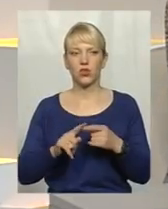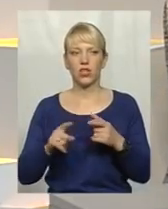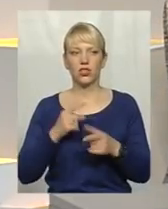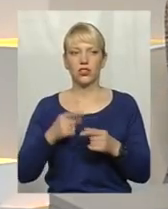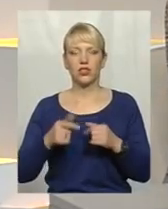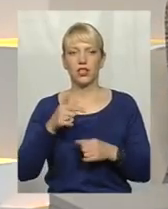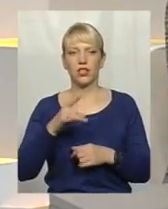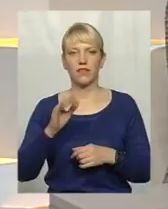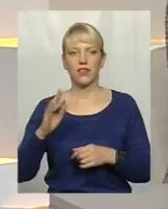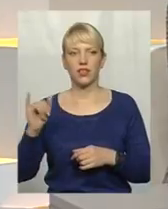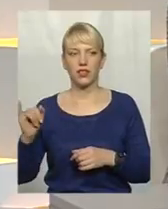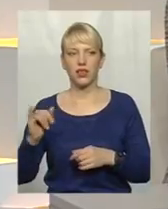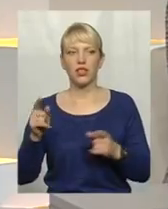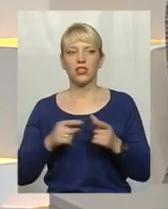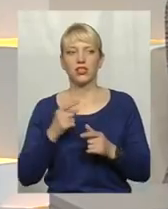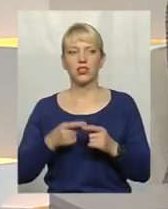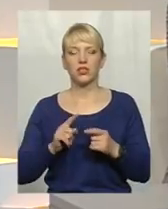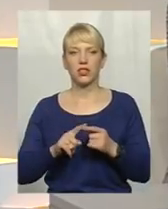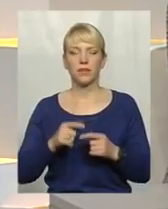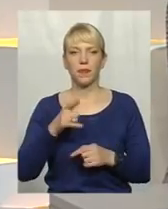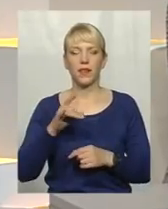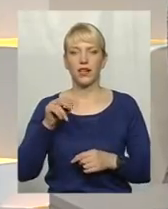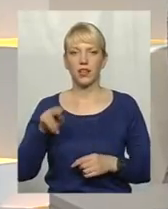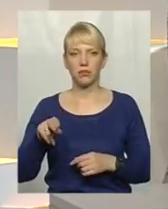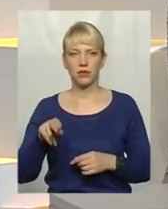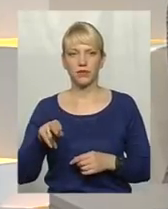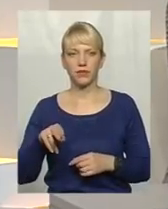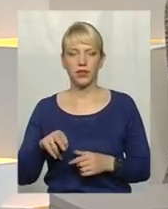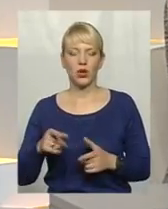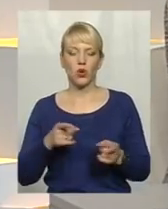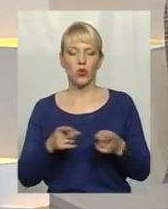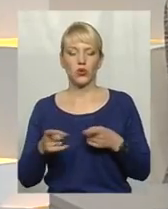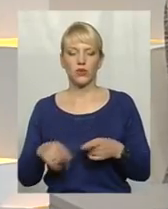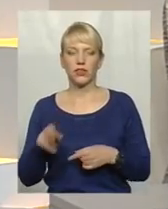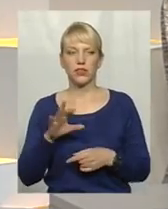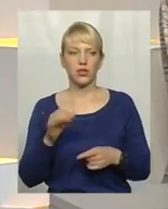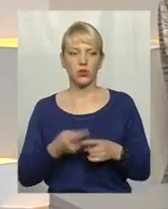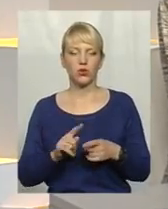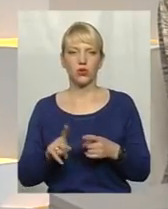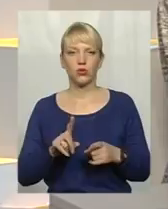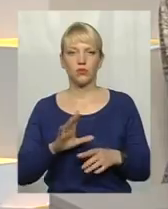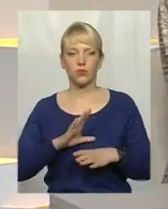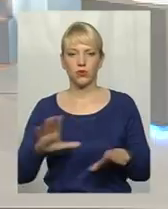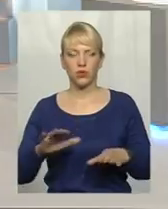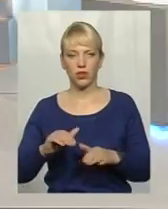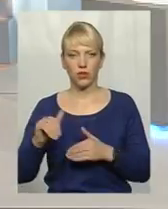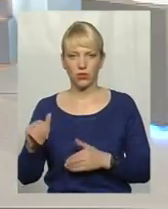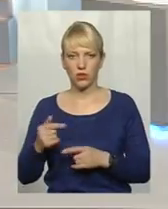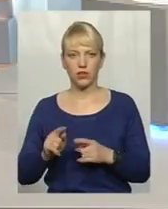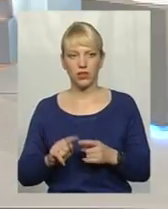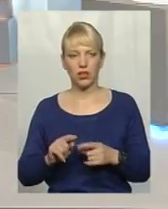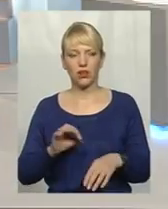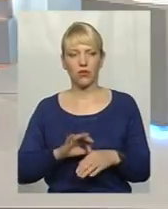чи це ГРВІ, чи це безпосередньо грип, готуватися до того, аби уникнути хвороби